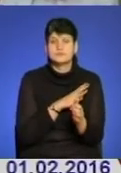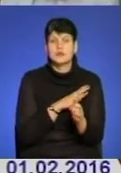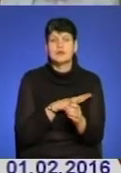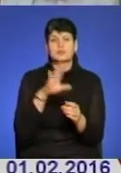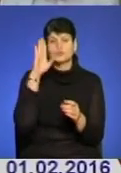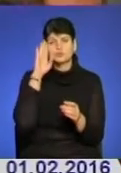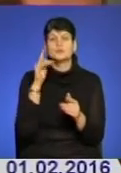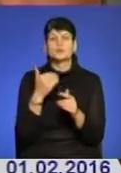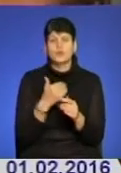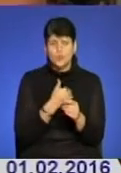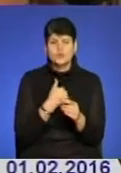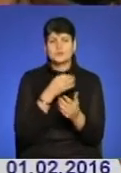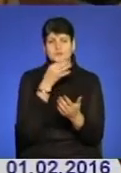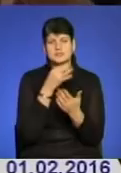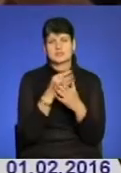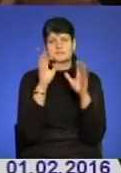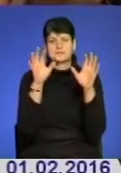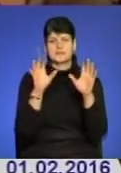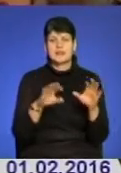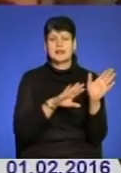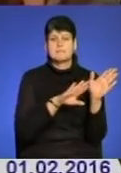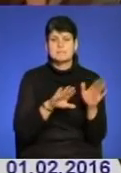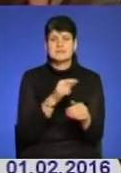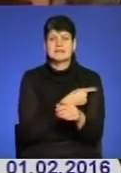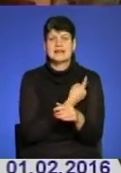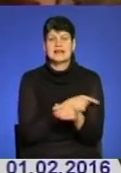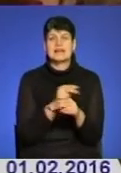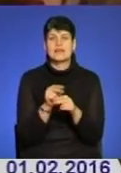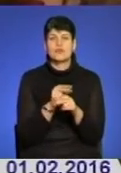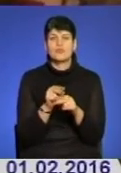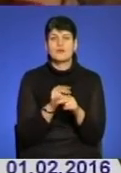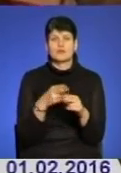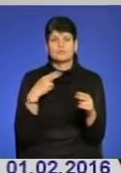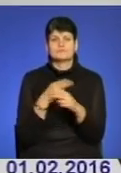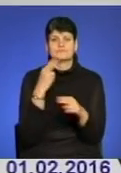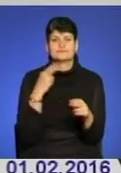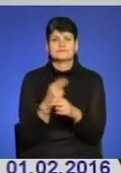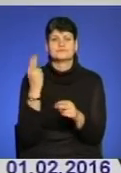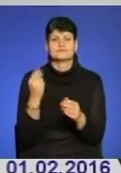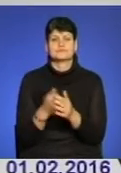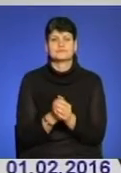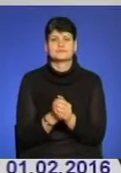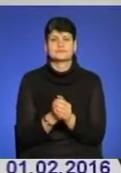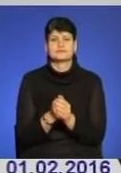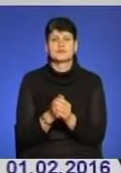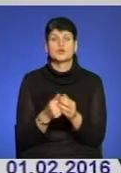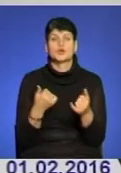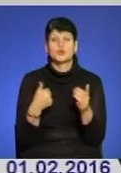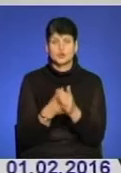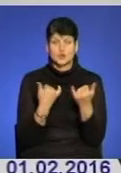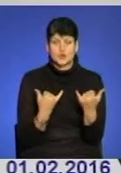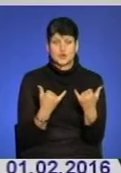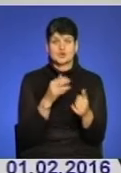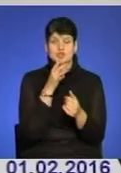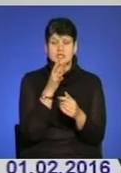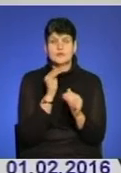готовий і хоче відповісти перед законом, але після лікування у якоїму йому перешкоджають. Він до теперішнього часу